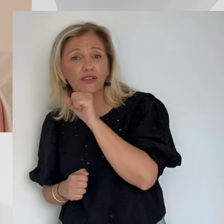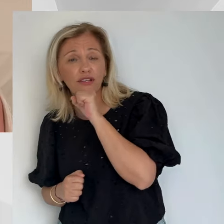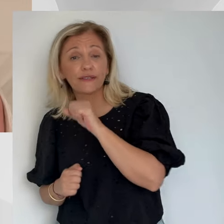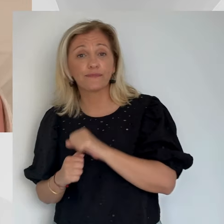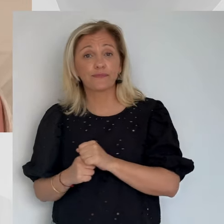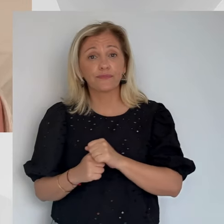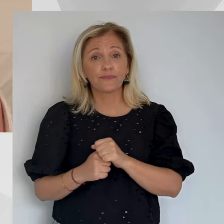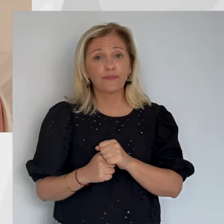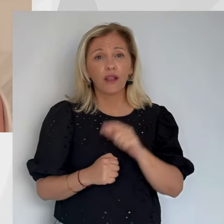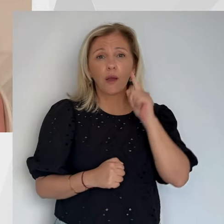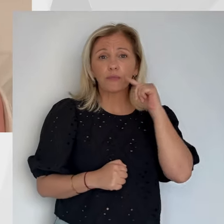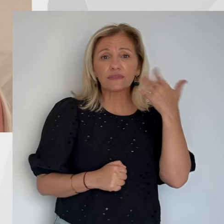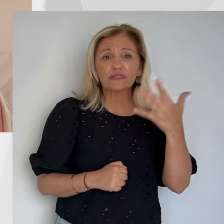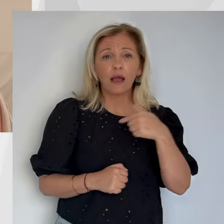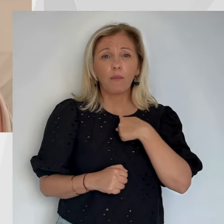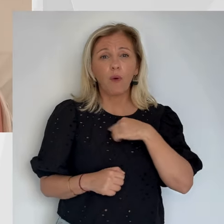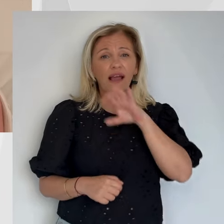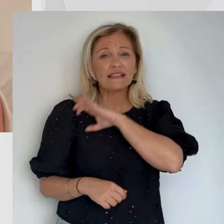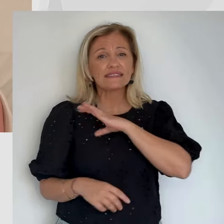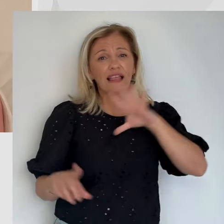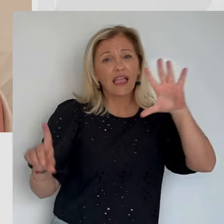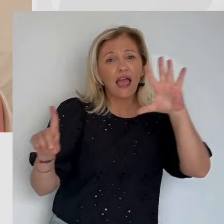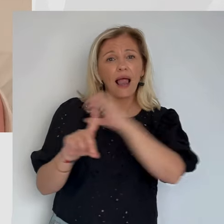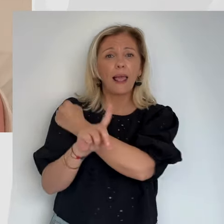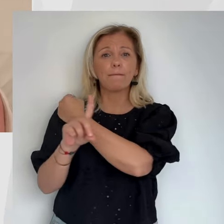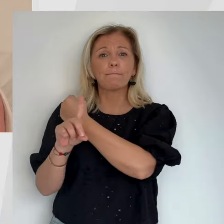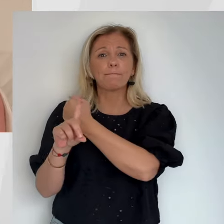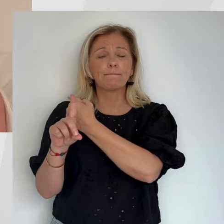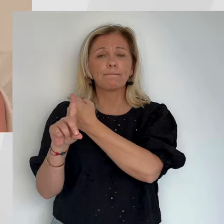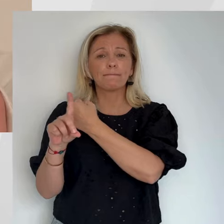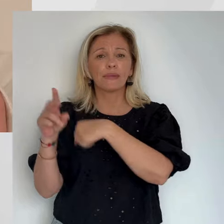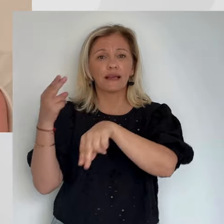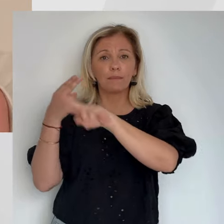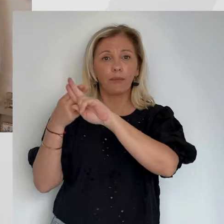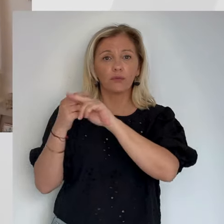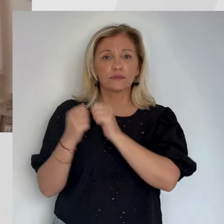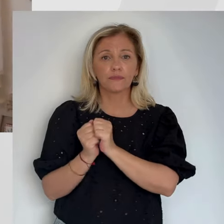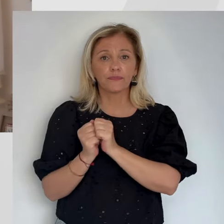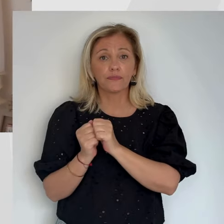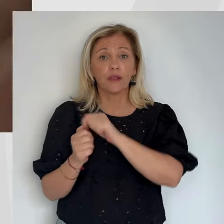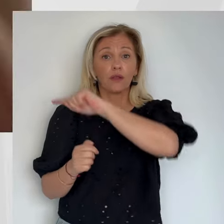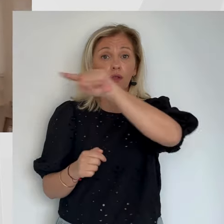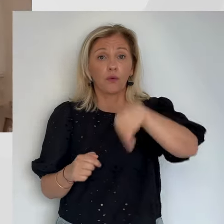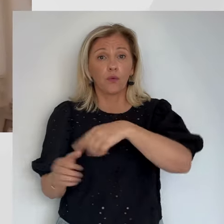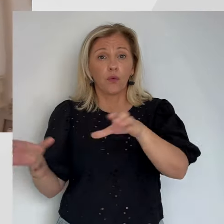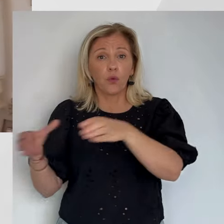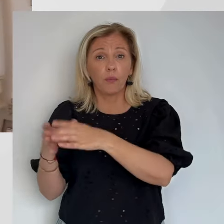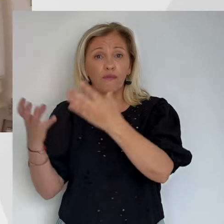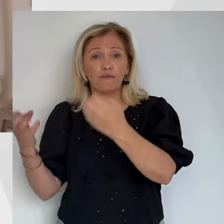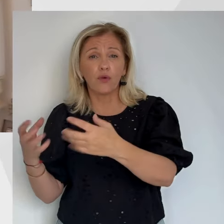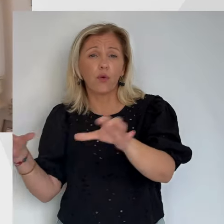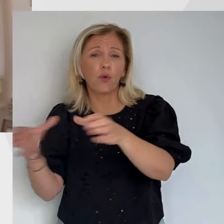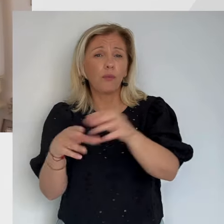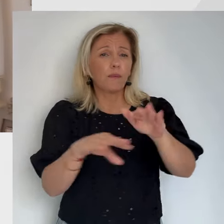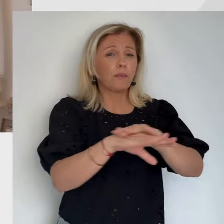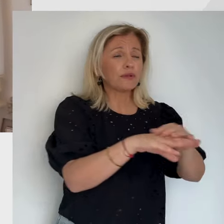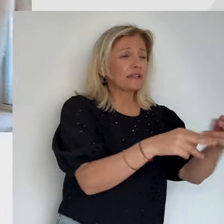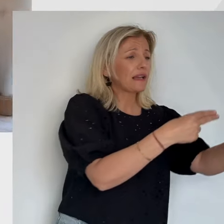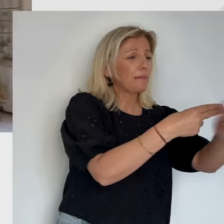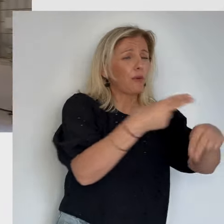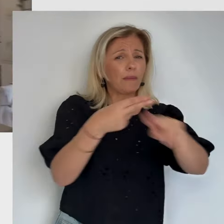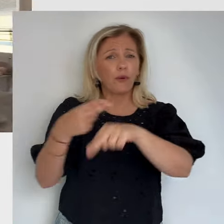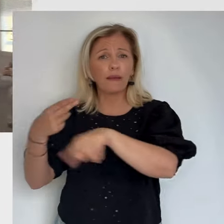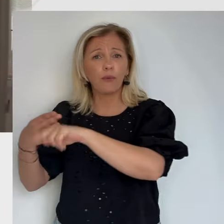sujet-là d'obtenir, entre guillemets, un minimum des réponses. Des réponses de tous les partis alors qu'elles jugent cette